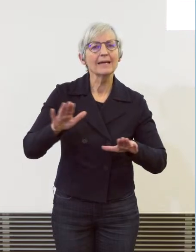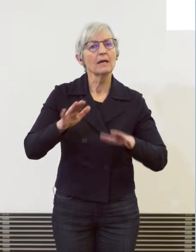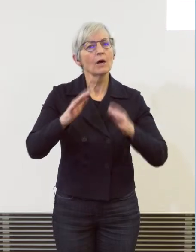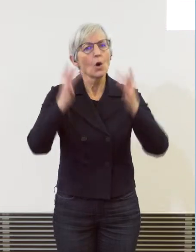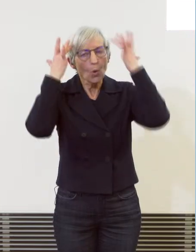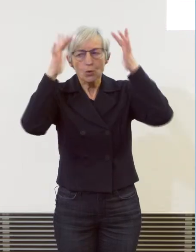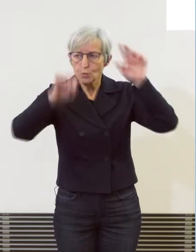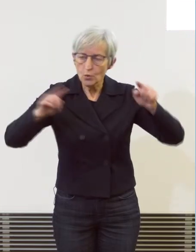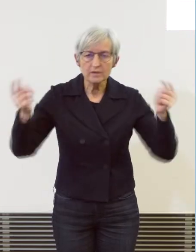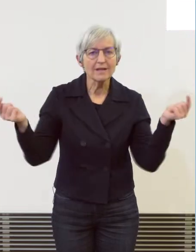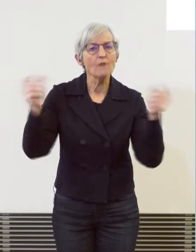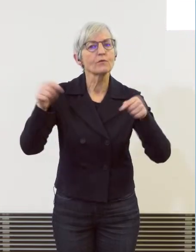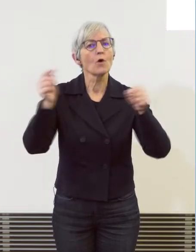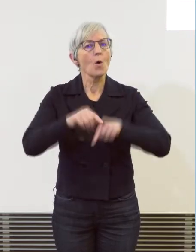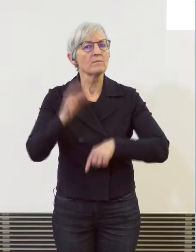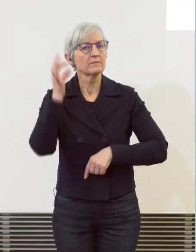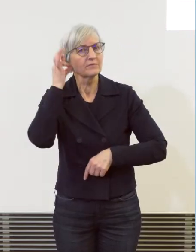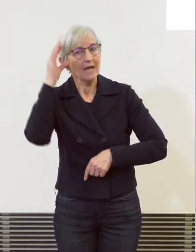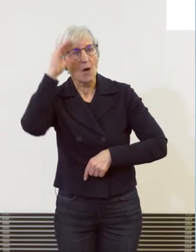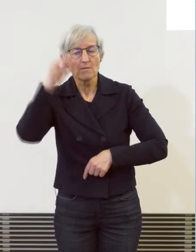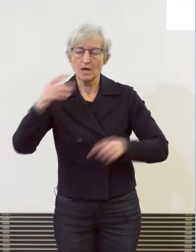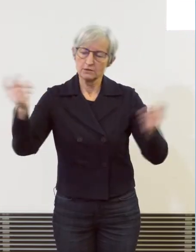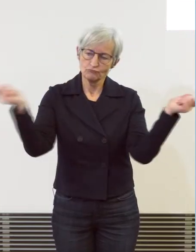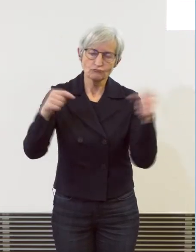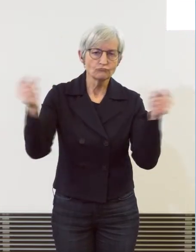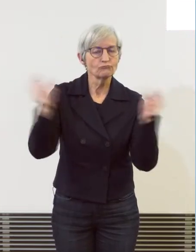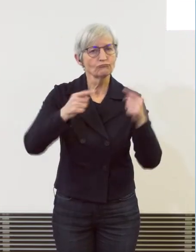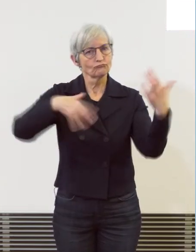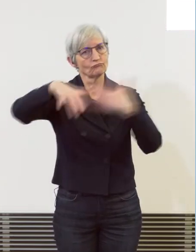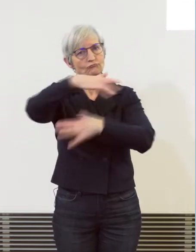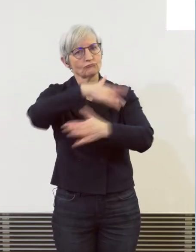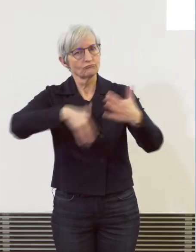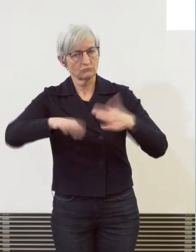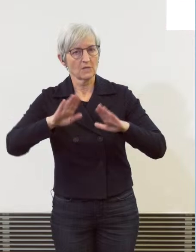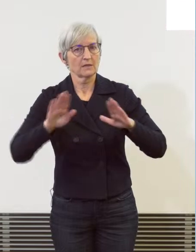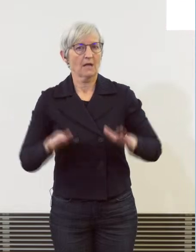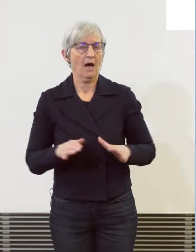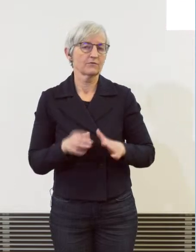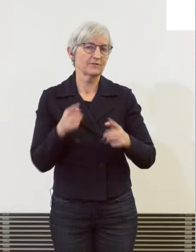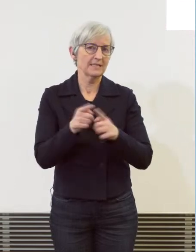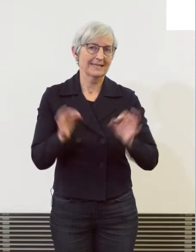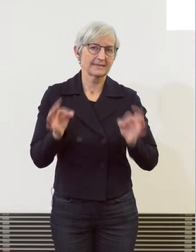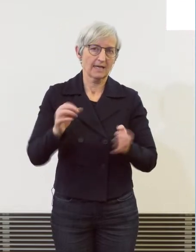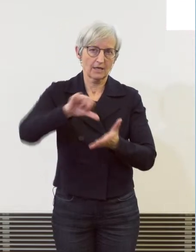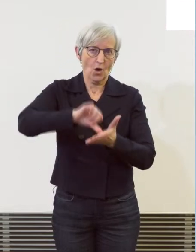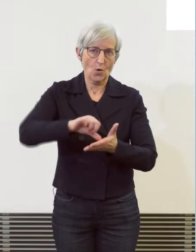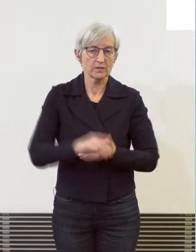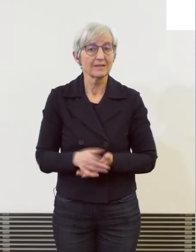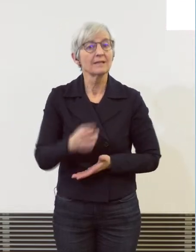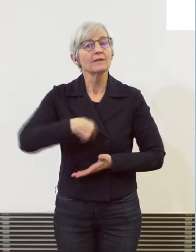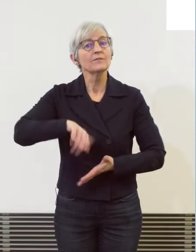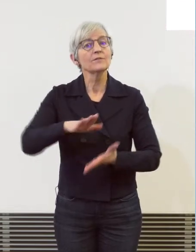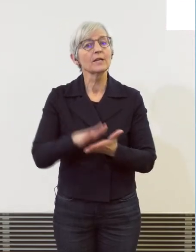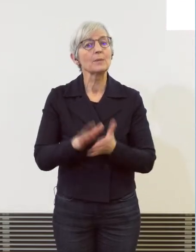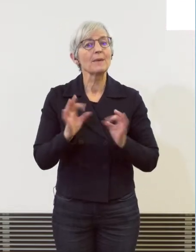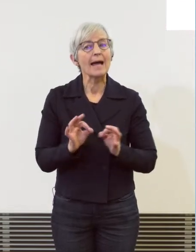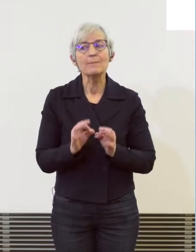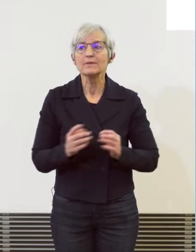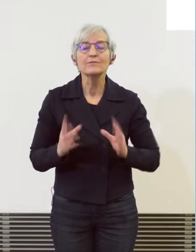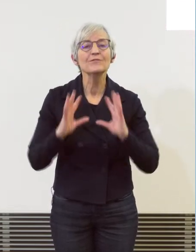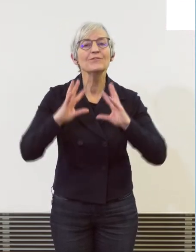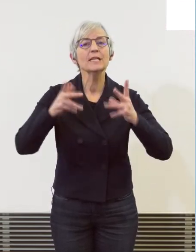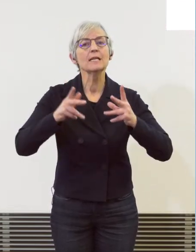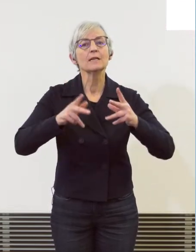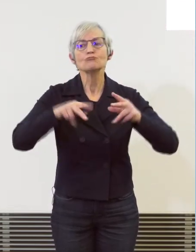Präsenz, unsere Patrouillentätigkeit hoch halten, weil wir wollen, dass der Hauptbahnhof sicher ist.